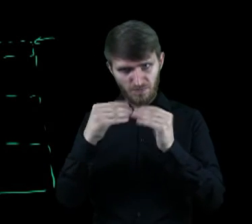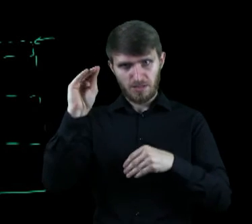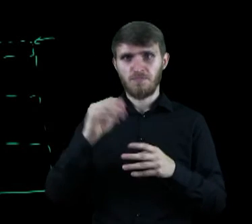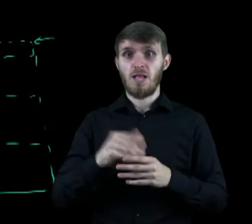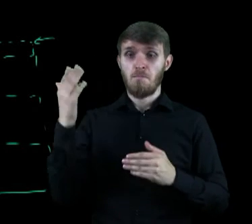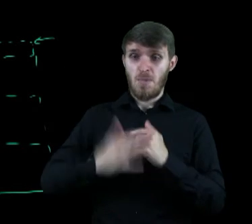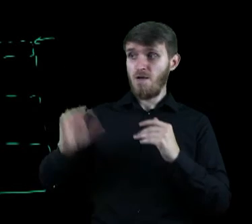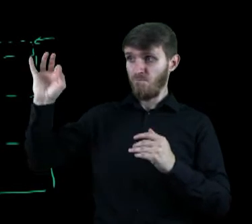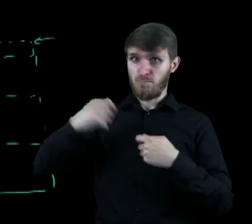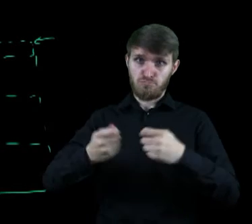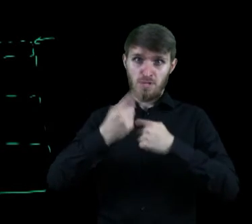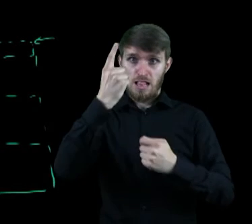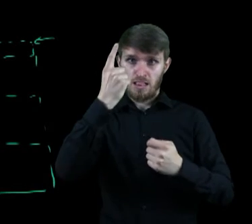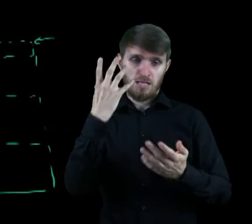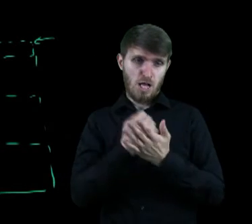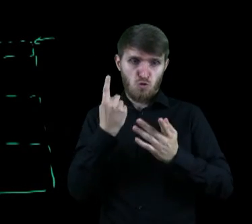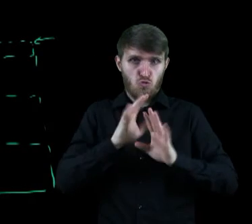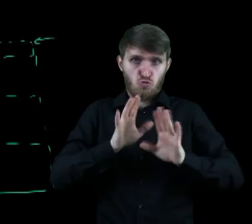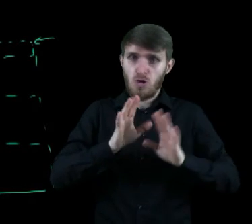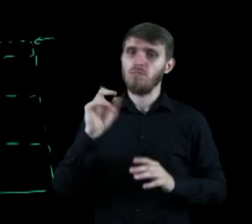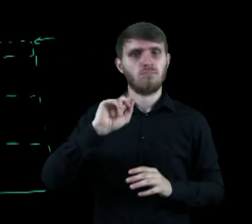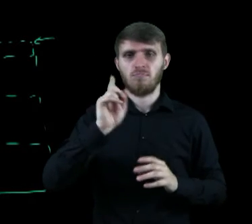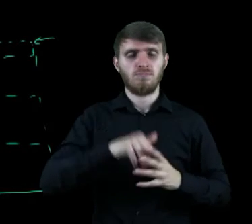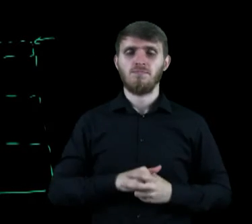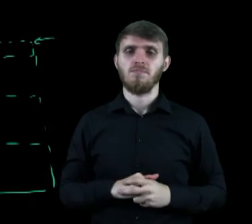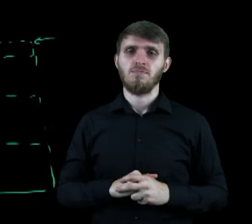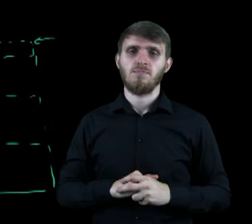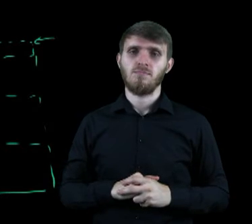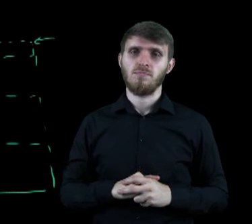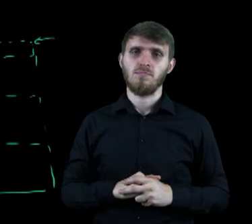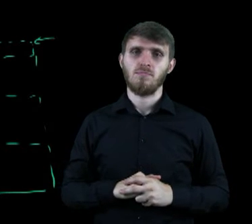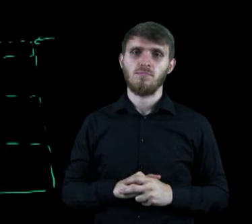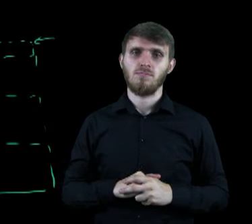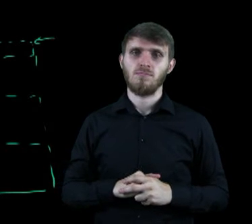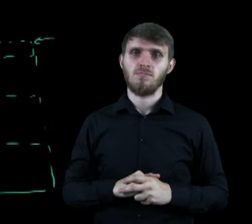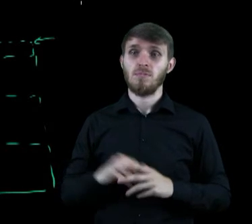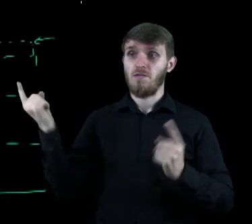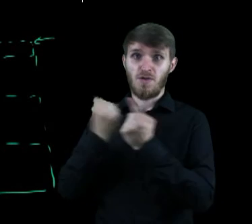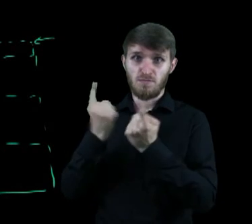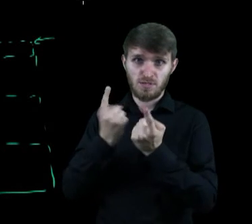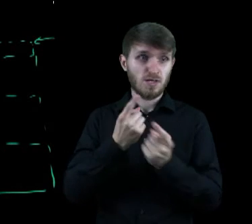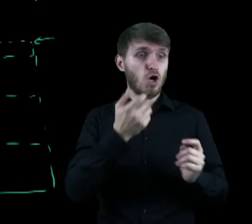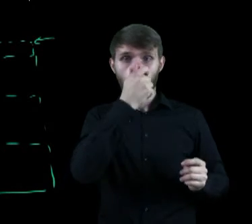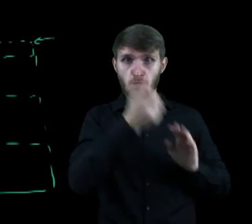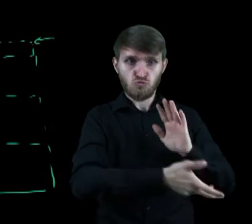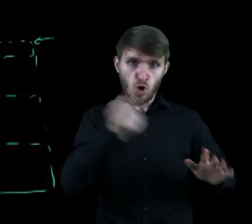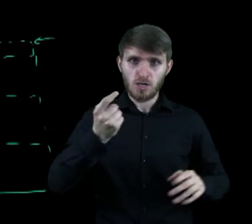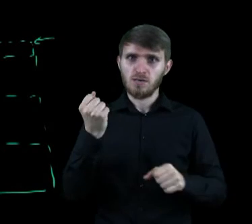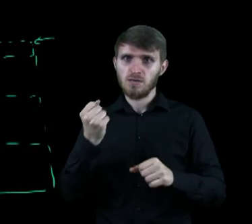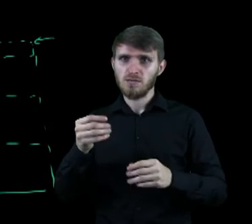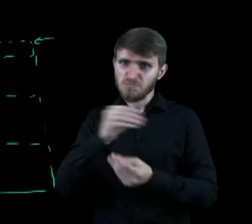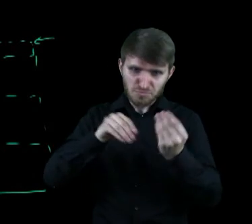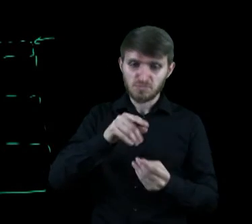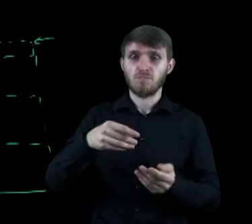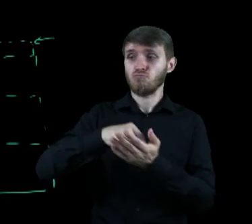jest wszystko. Sprzedaż benzyny nie jest jej jedynym dochodem. Możemy uznać, że rafineria po przerobieniu tej